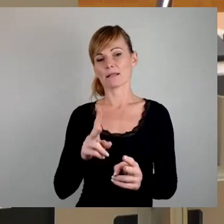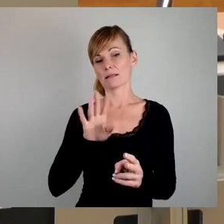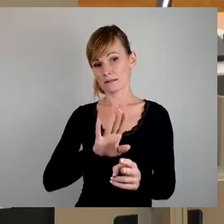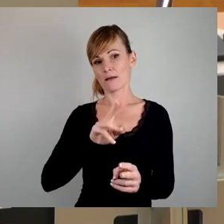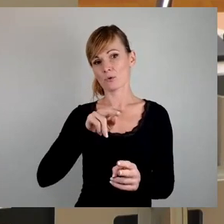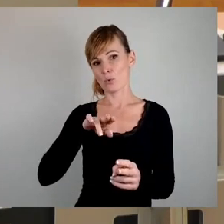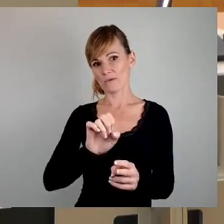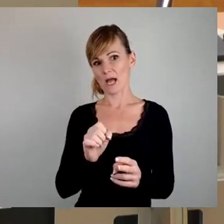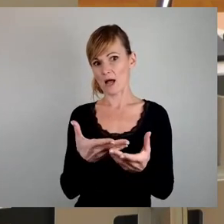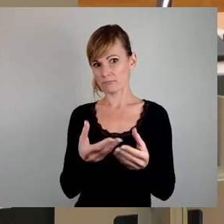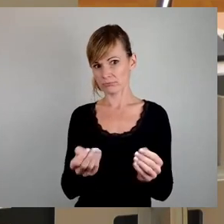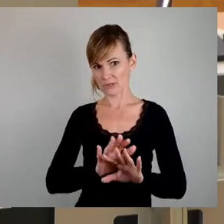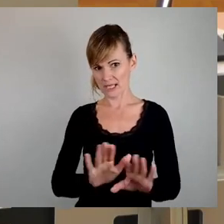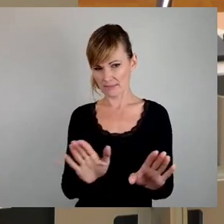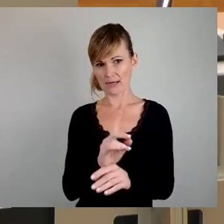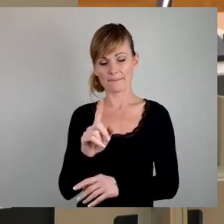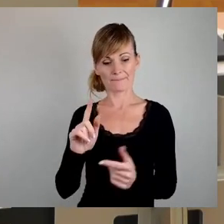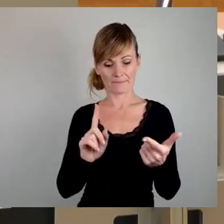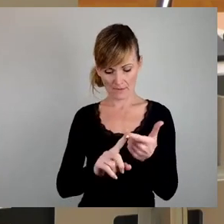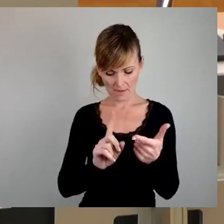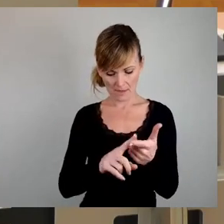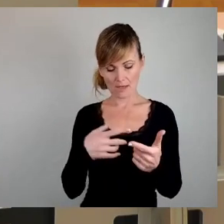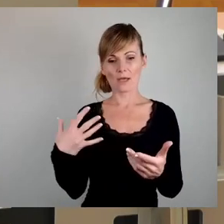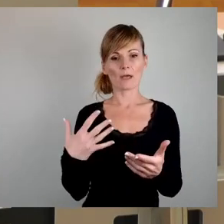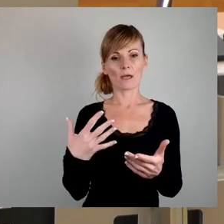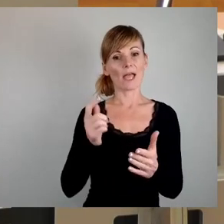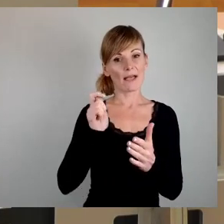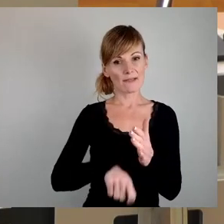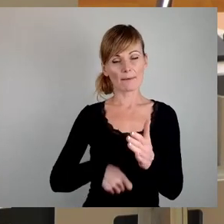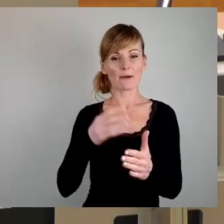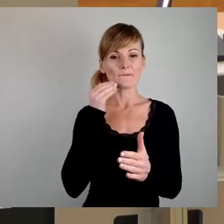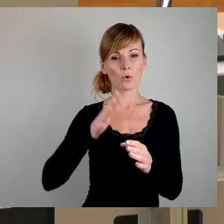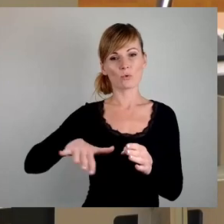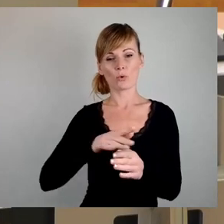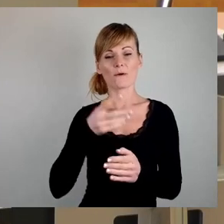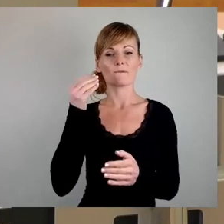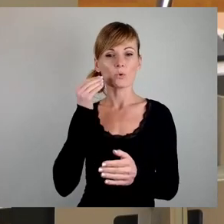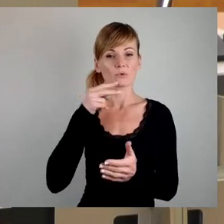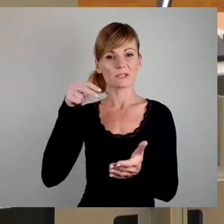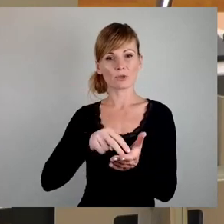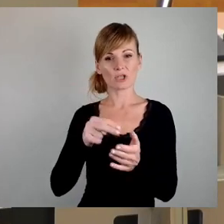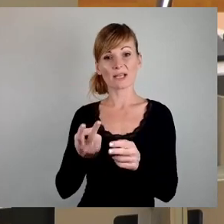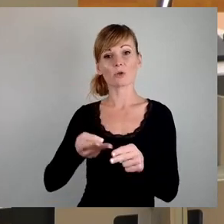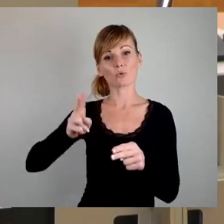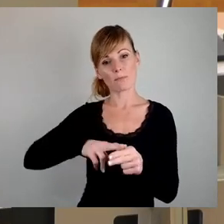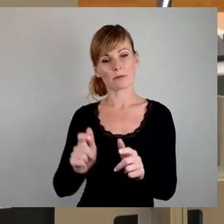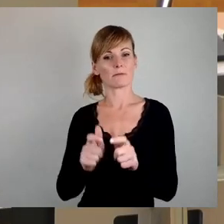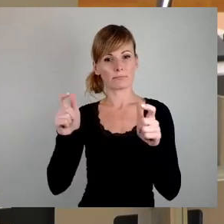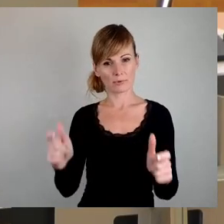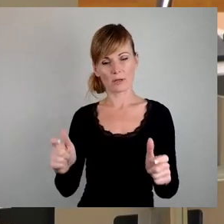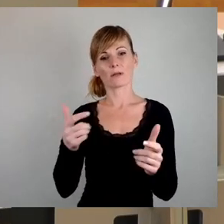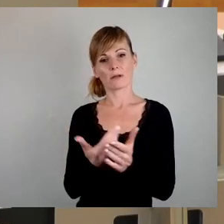mit dem Erwerb der Wohnungen wird der Wohnungsbestand der WED mehr als verdoppelt und die WED kann damit zu einer wirtschaftlichen